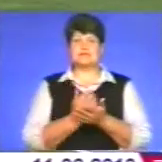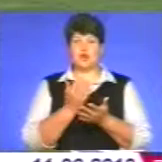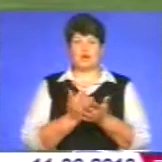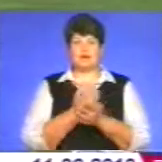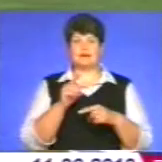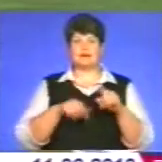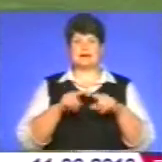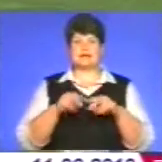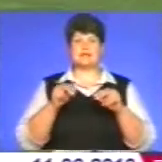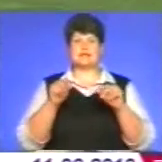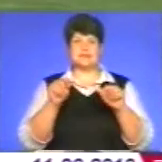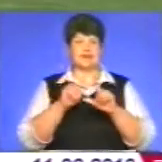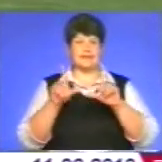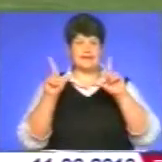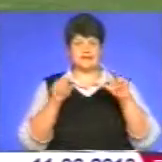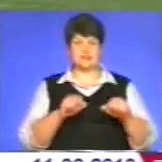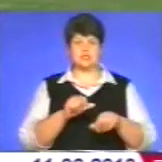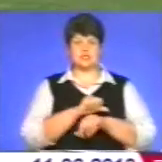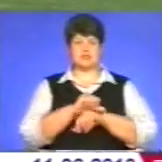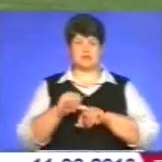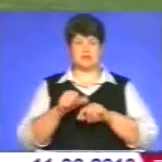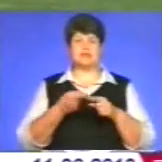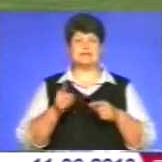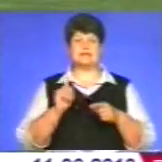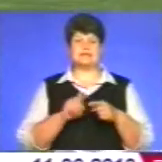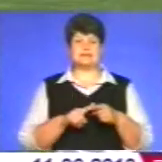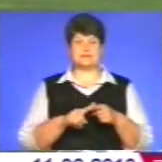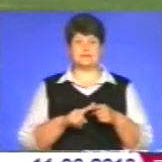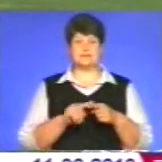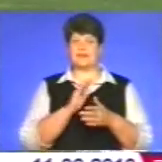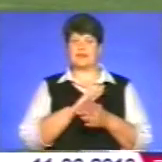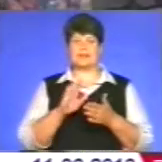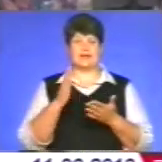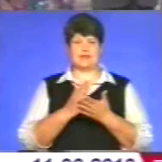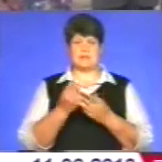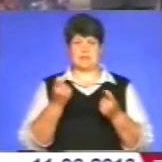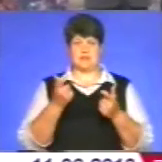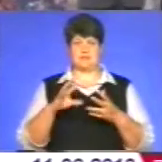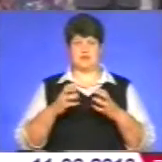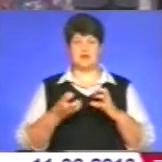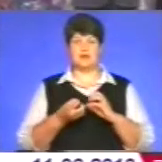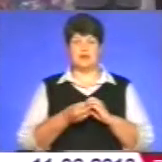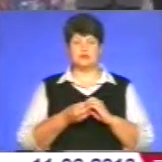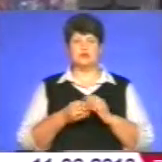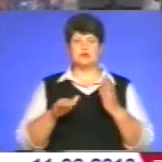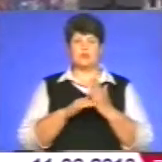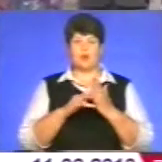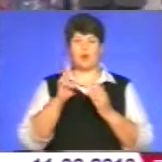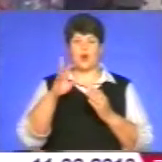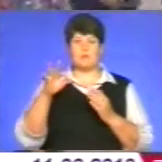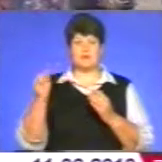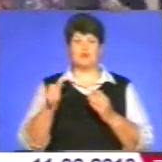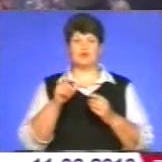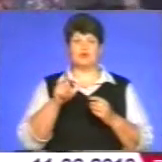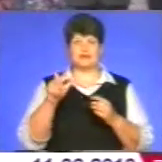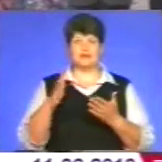такі гроші, не виїжджаючи за границю, мені здається, що це вже не малий результат. Те, що за допомогою кооперативу у жителів Лосятина